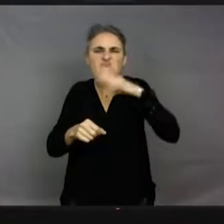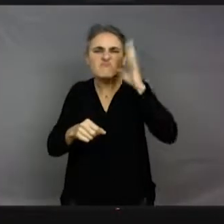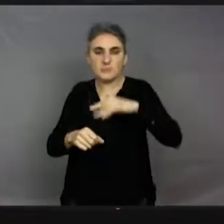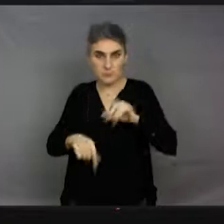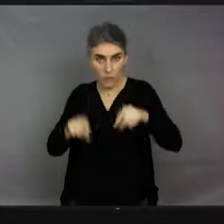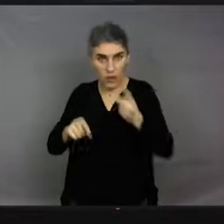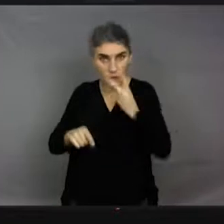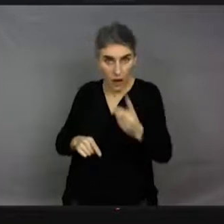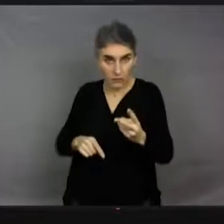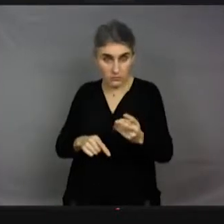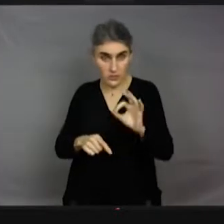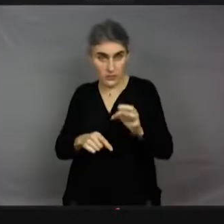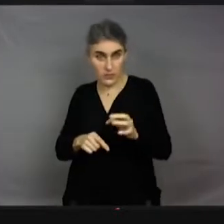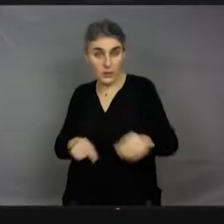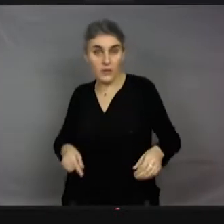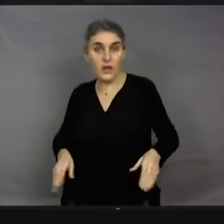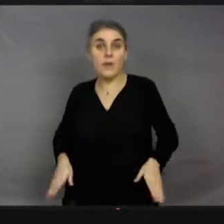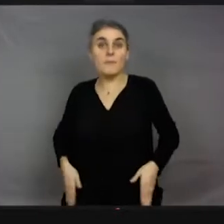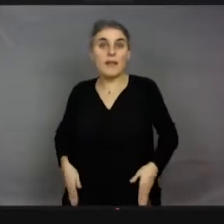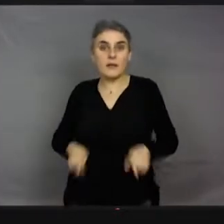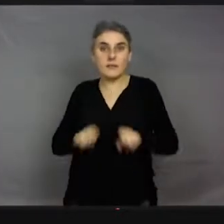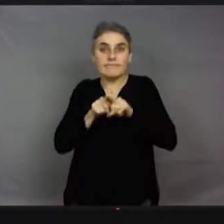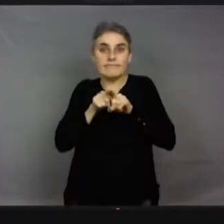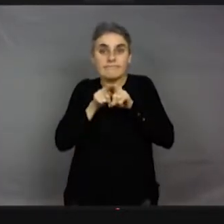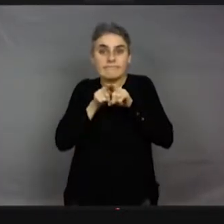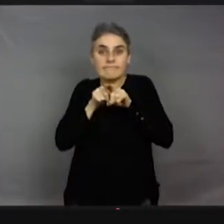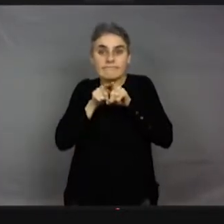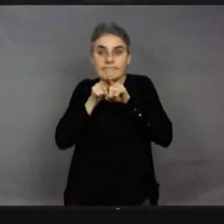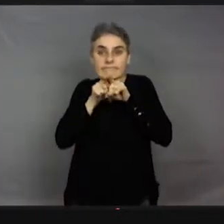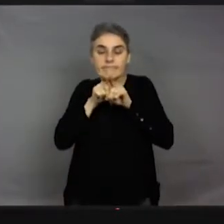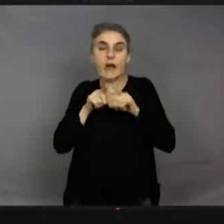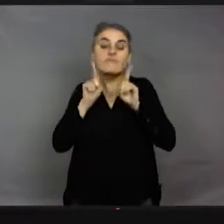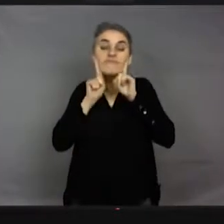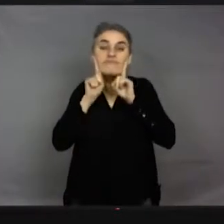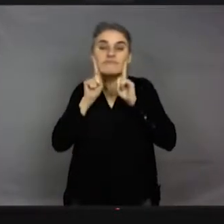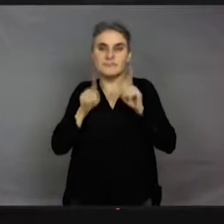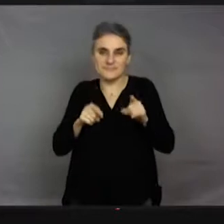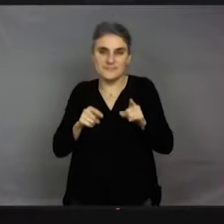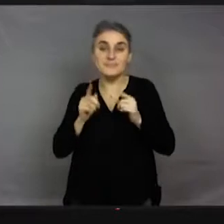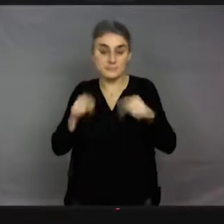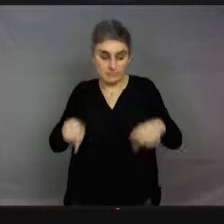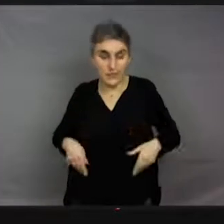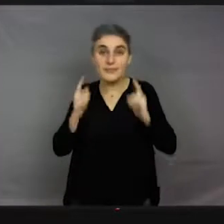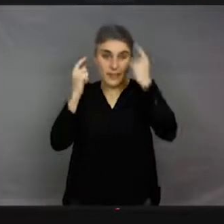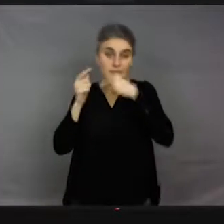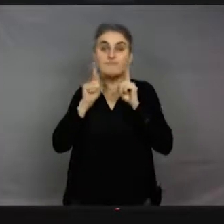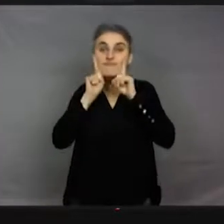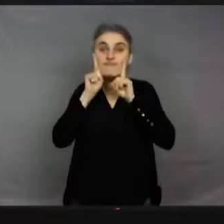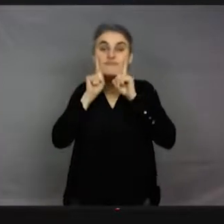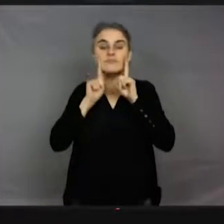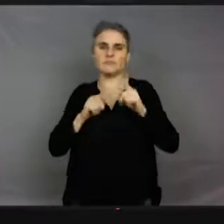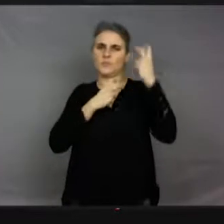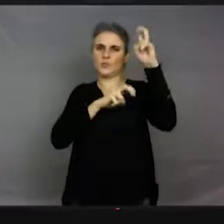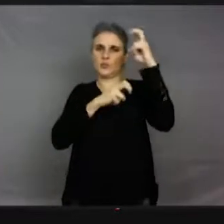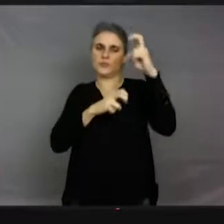striduler en frottant leurs pattes contre leur tête. Et c'est assez fort. Et donc, la stridulation, c'est en général effrayer, marquer son territoire,